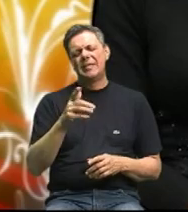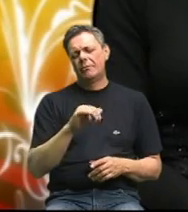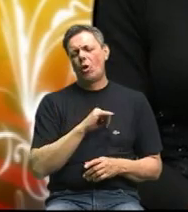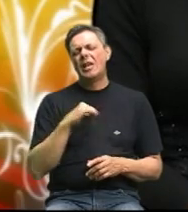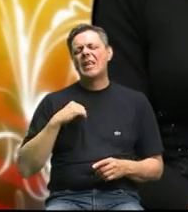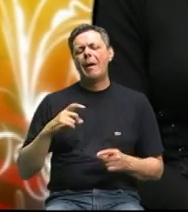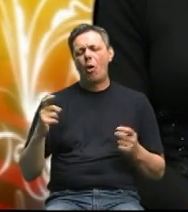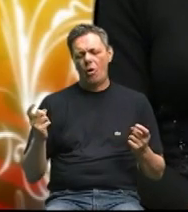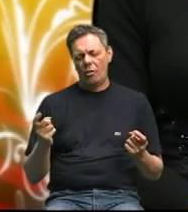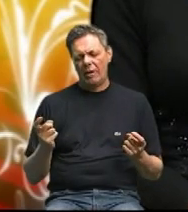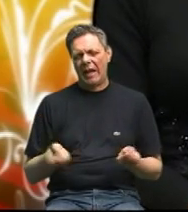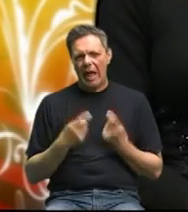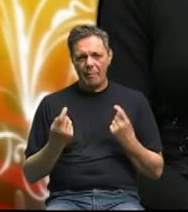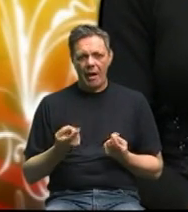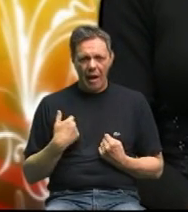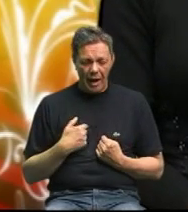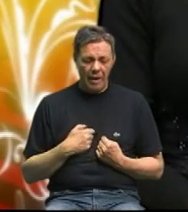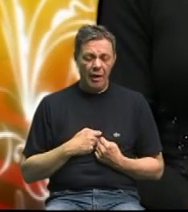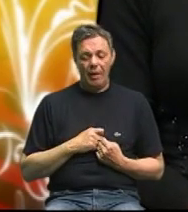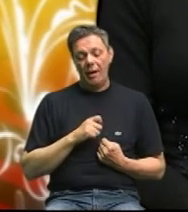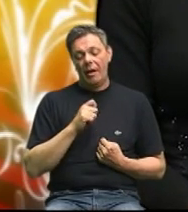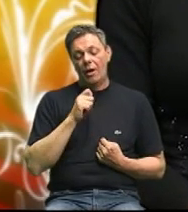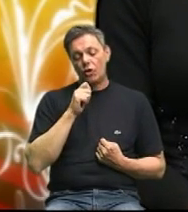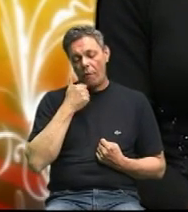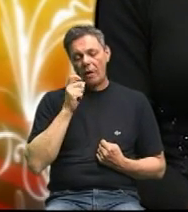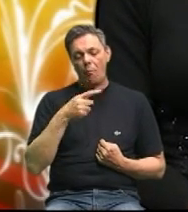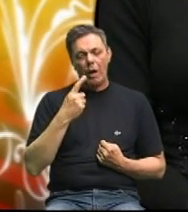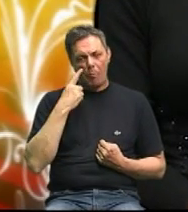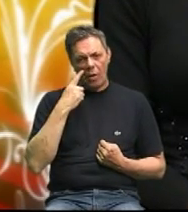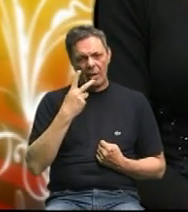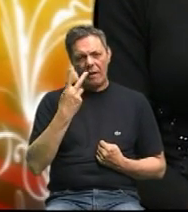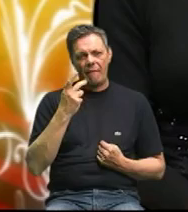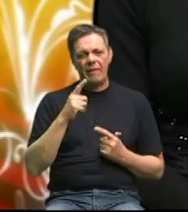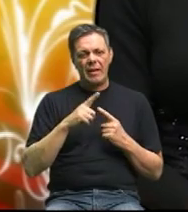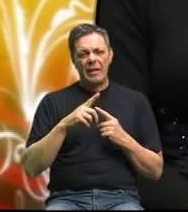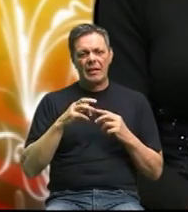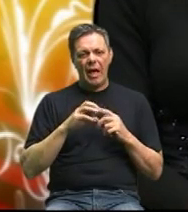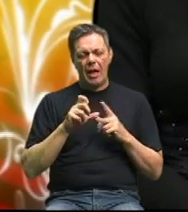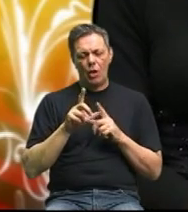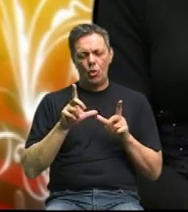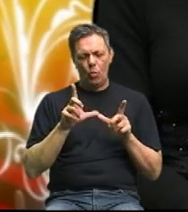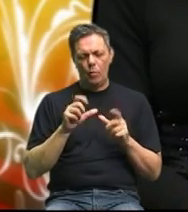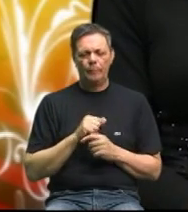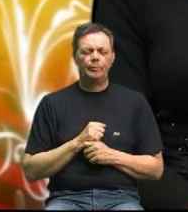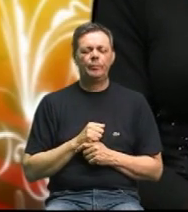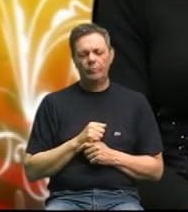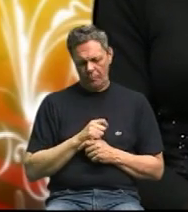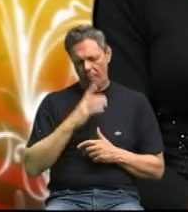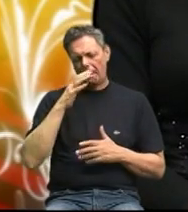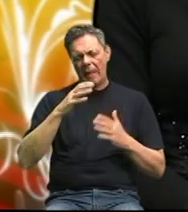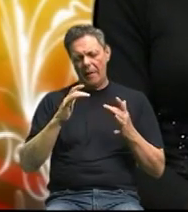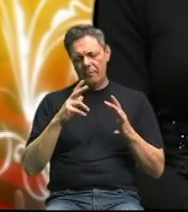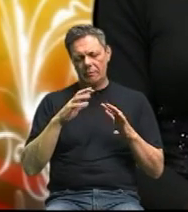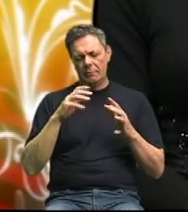kad čovjek mora pogledati vitadu tačka Hr da točno može ući na